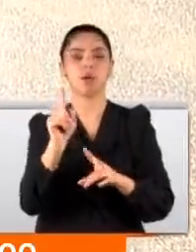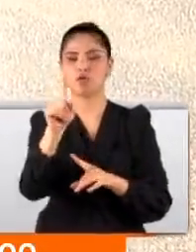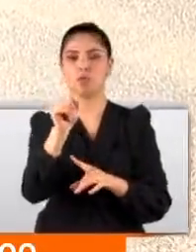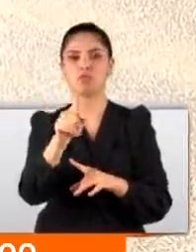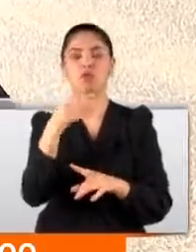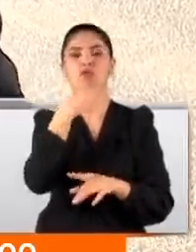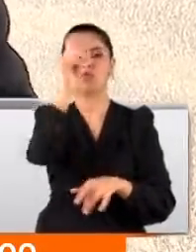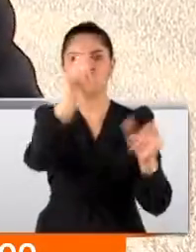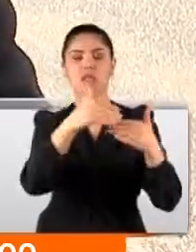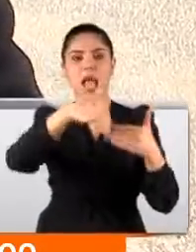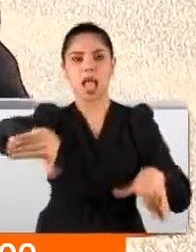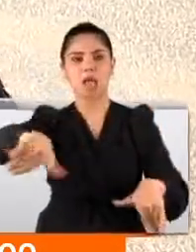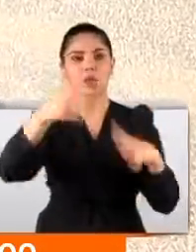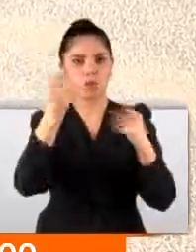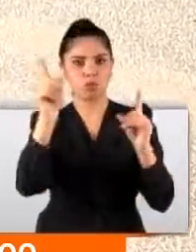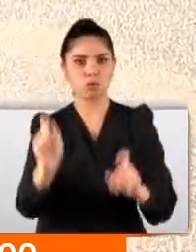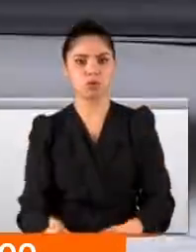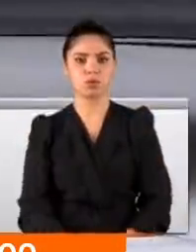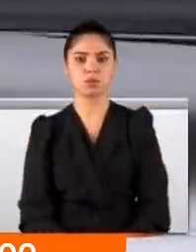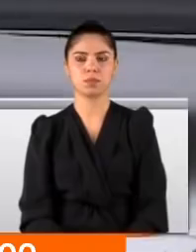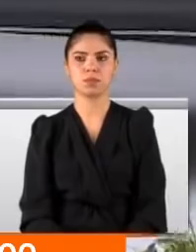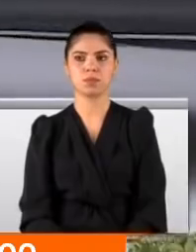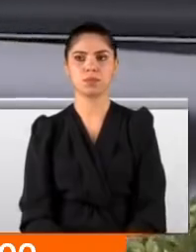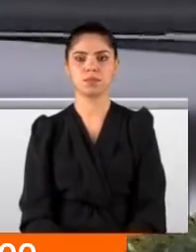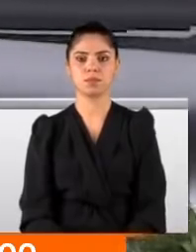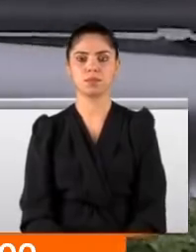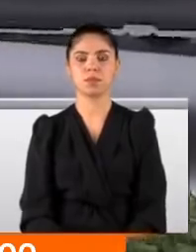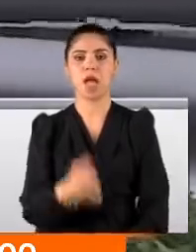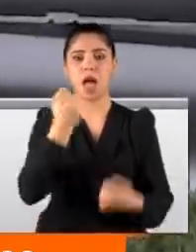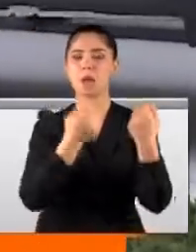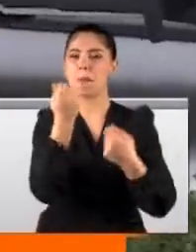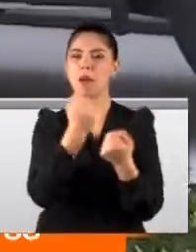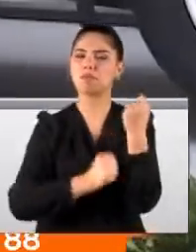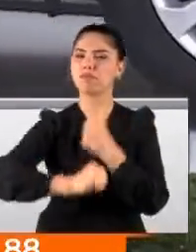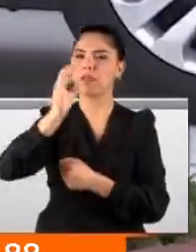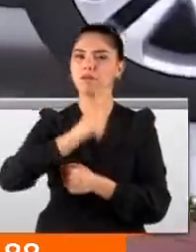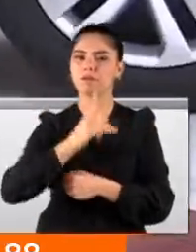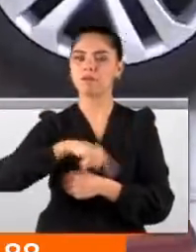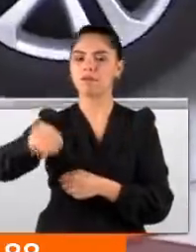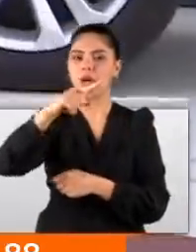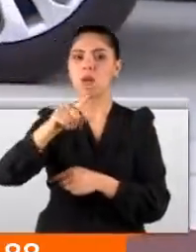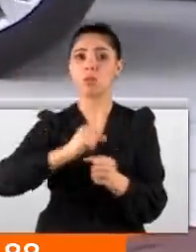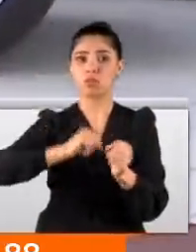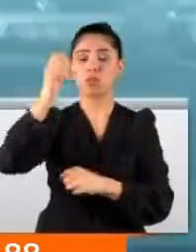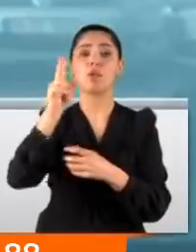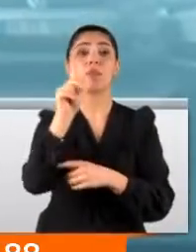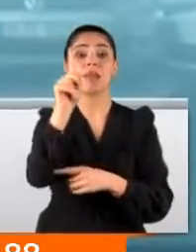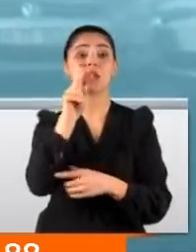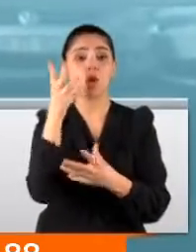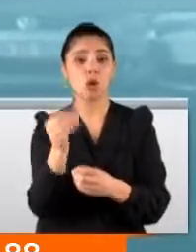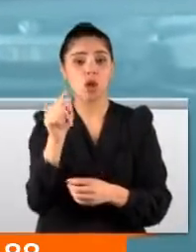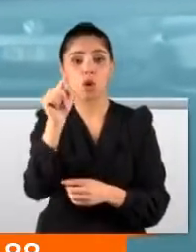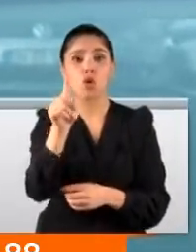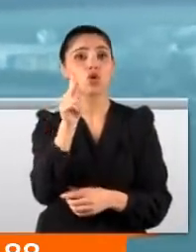fırsatçıların önünü keser mi? Gerçekten araba fiyatları hızla artıyor. Bu artmanın bir sonu olacaktır. O